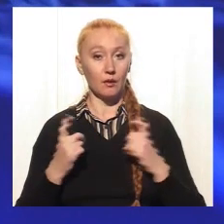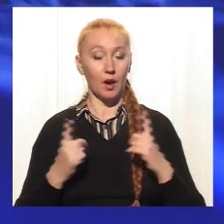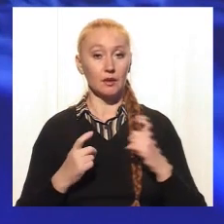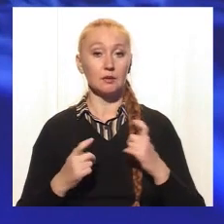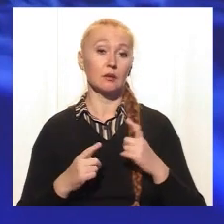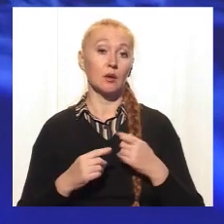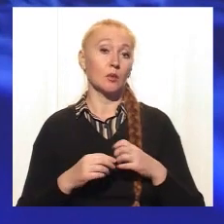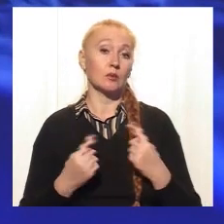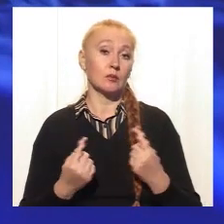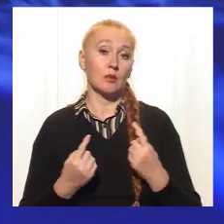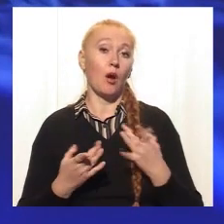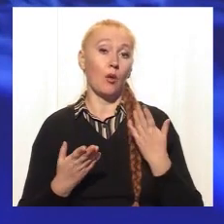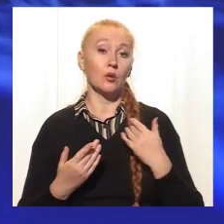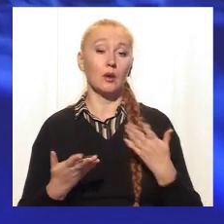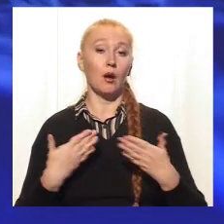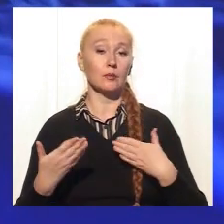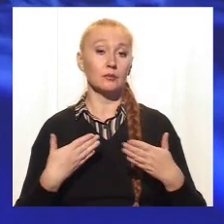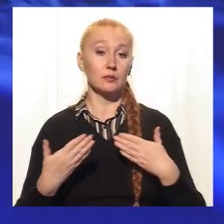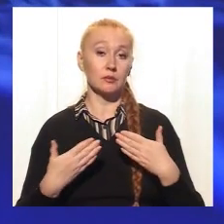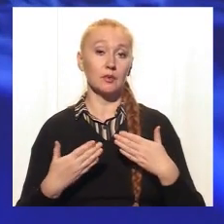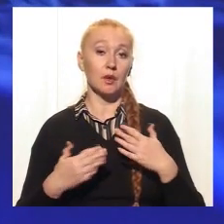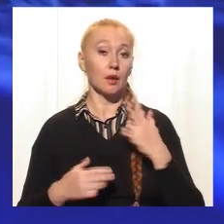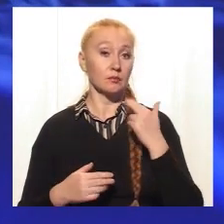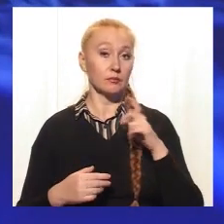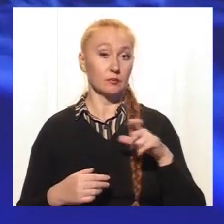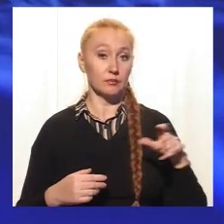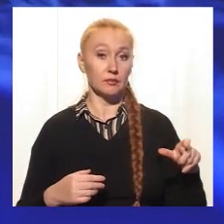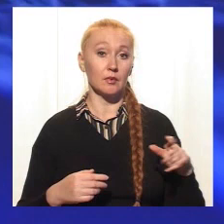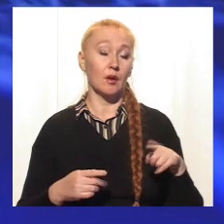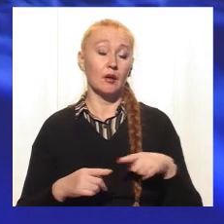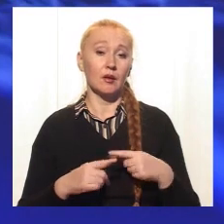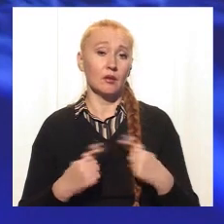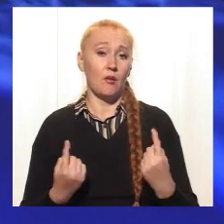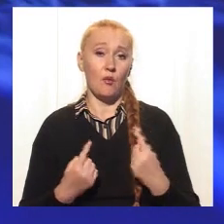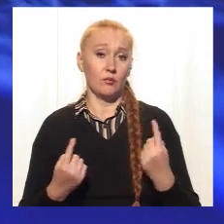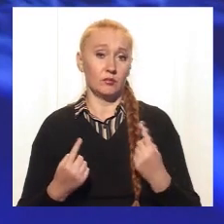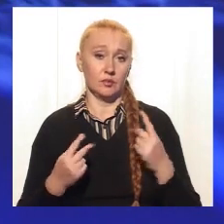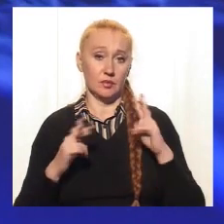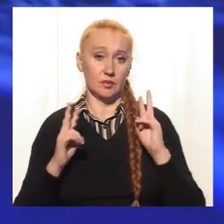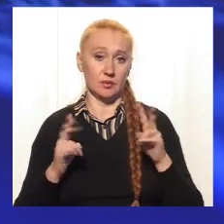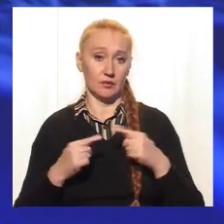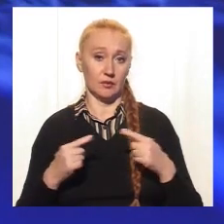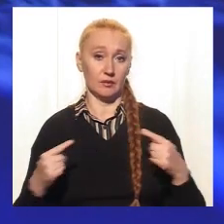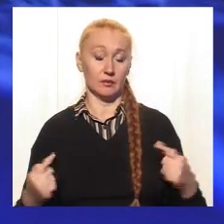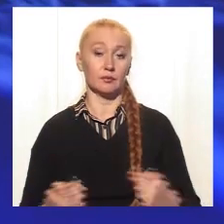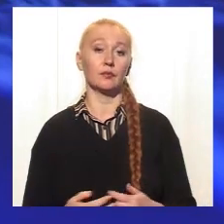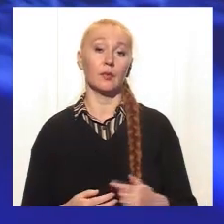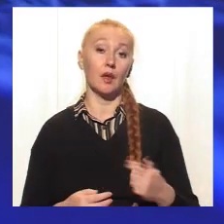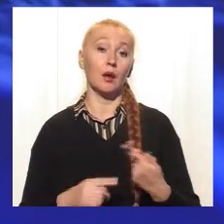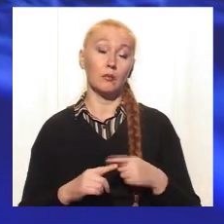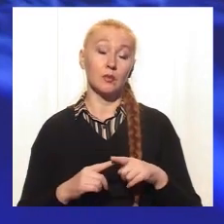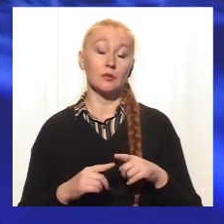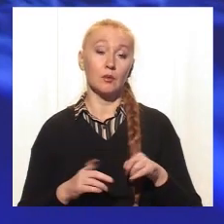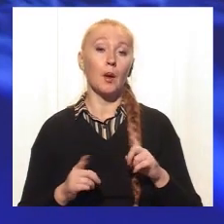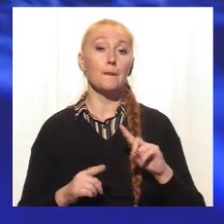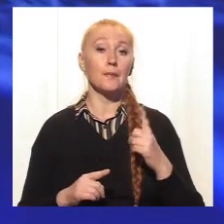І елементарно, коли беседуєш з подростками, вони елементарних вещей даже не знають. Тому я считаю, що